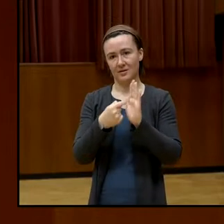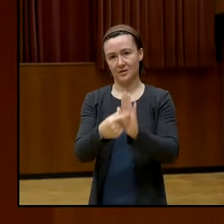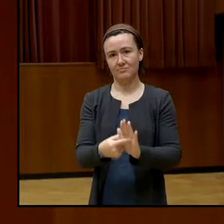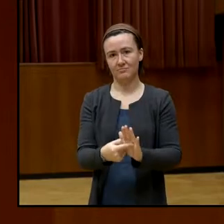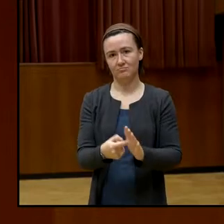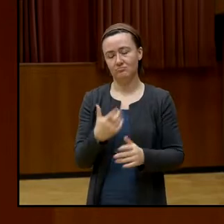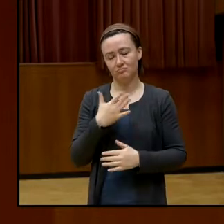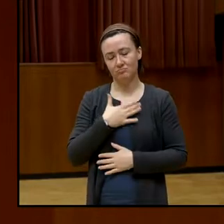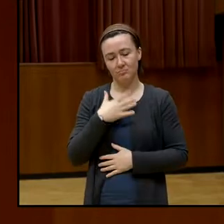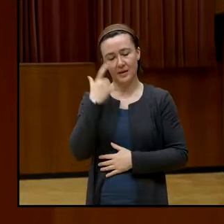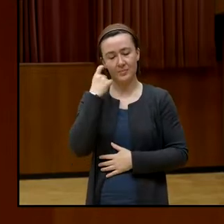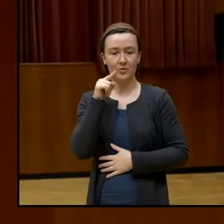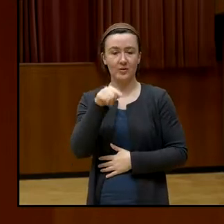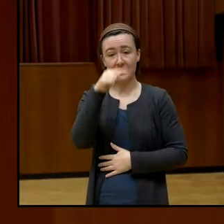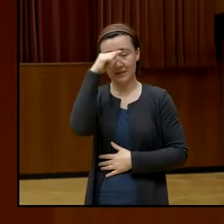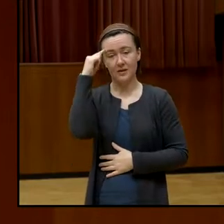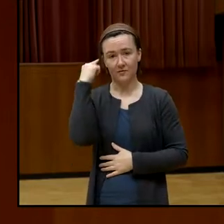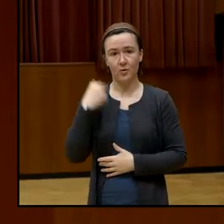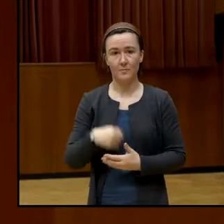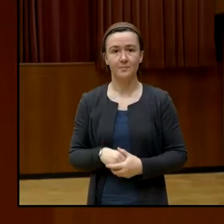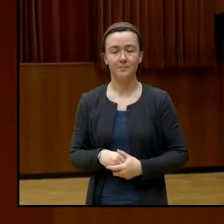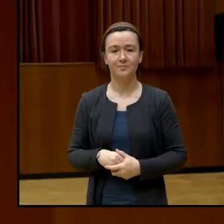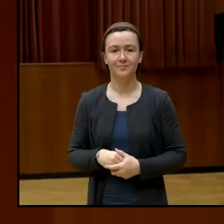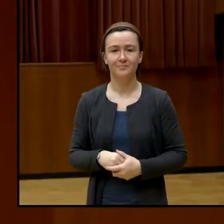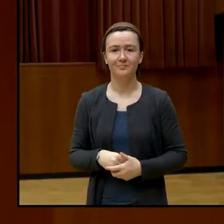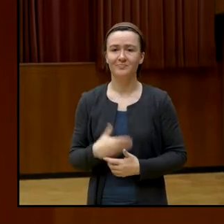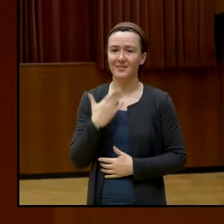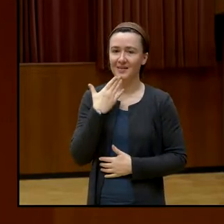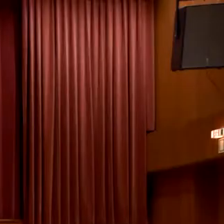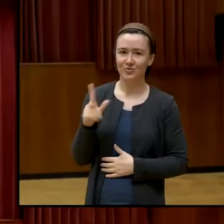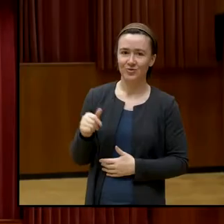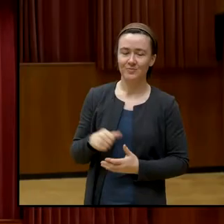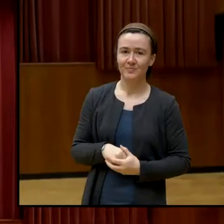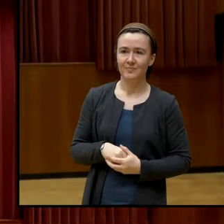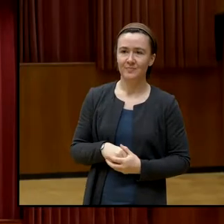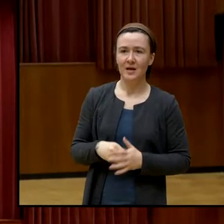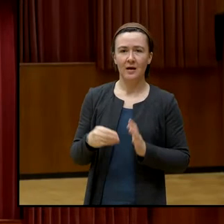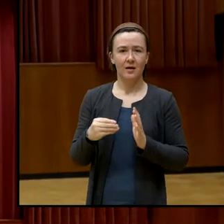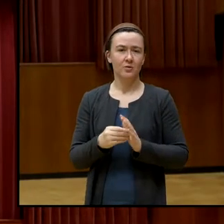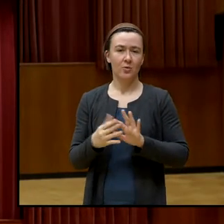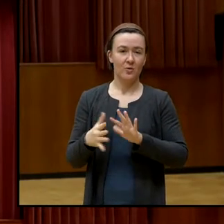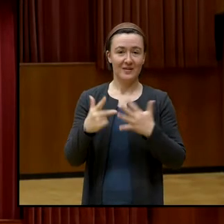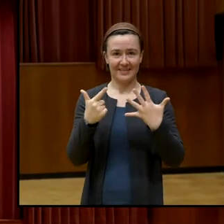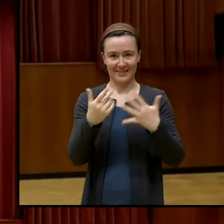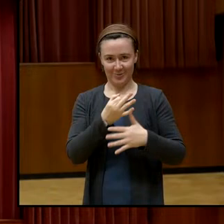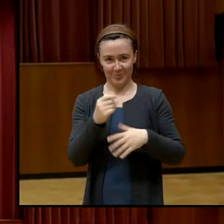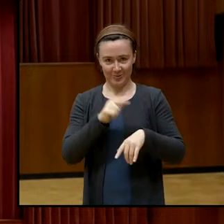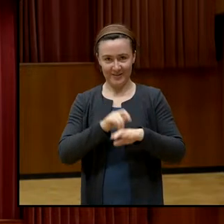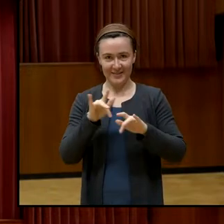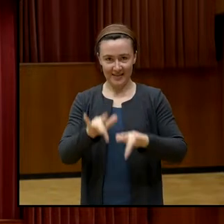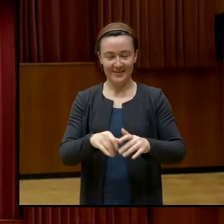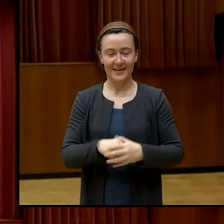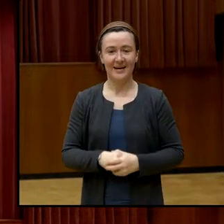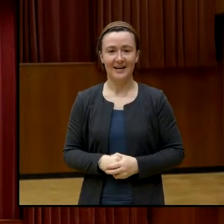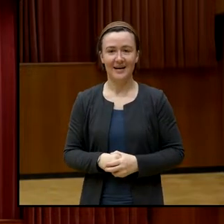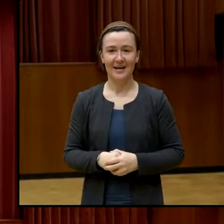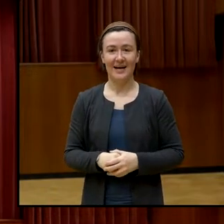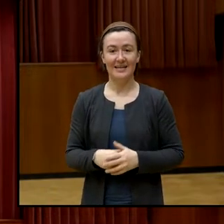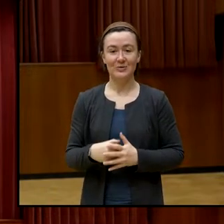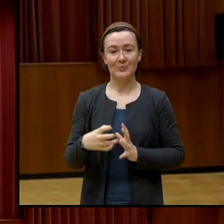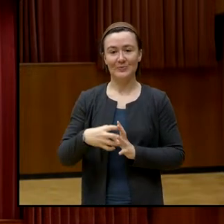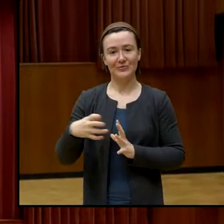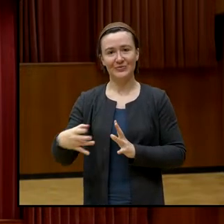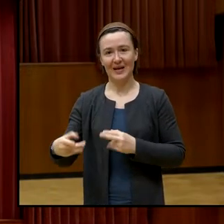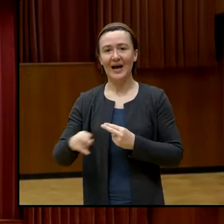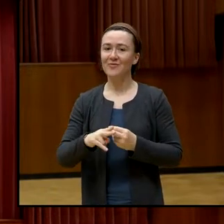das halte ich für ein sehr sinnvolles. Ja, danke schön. Wir haben noch gute sieben Minuten, also darum nicht allzu lang